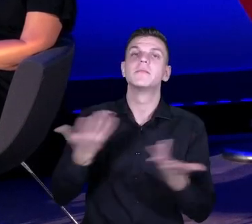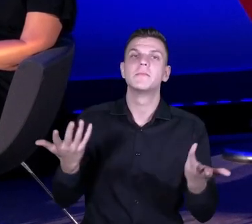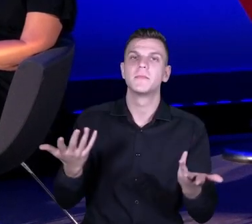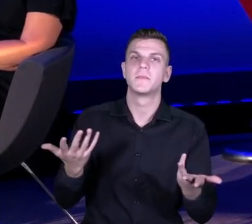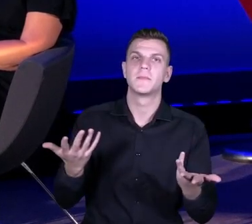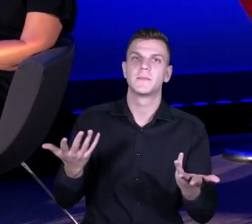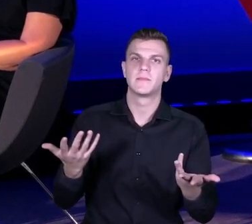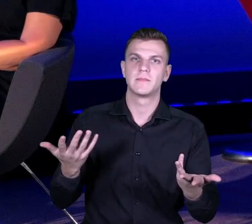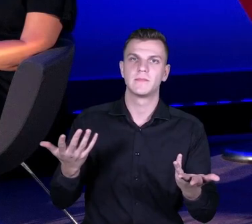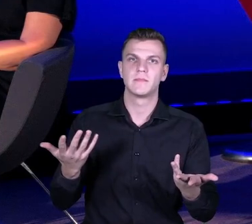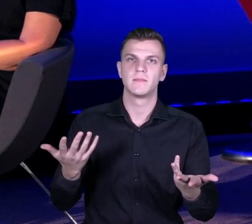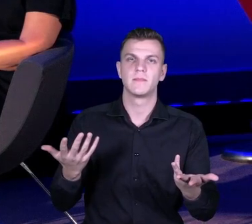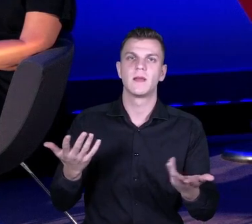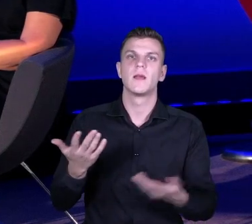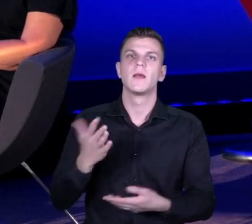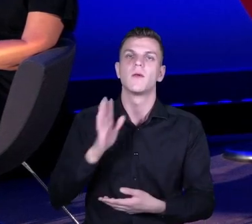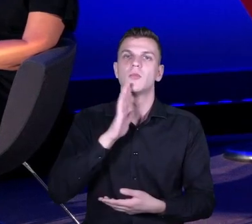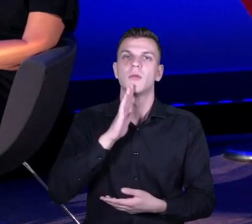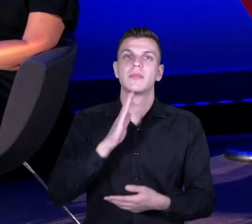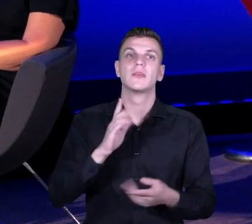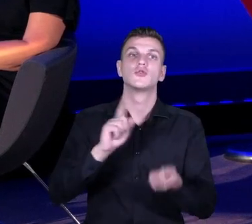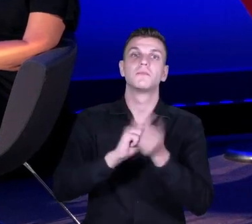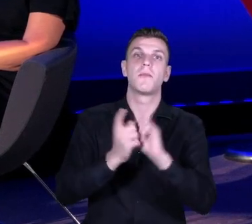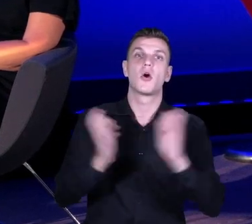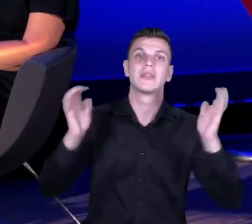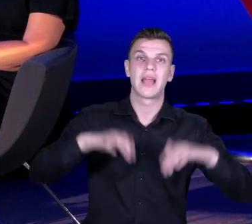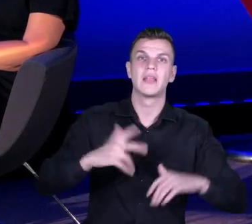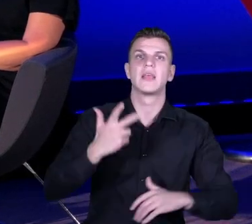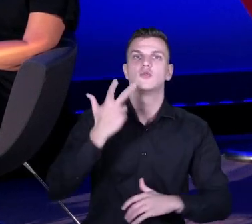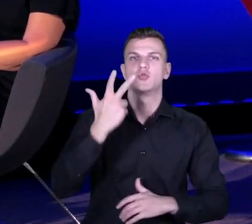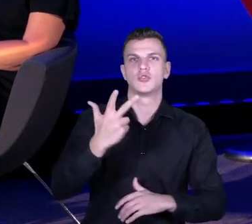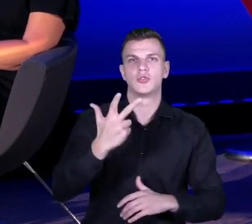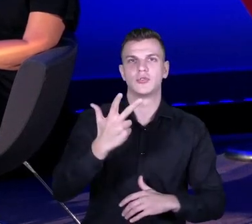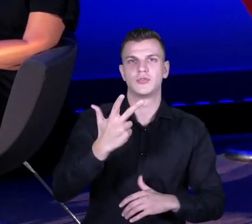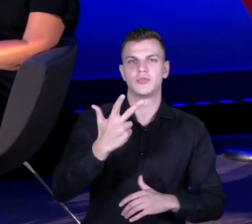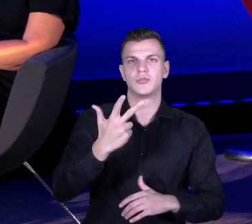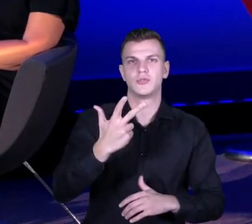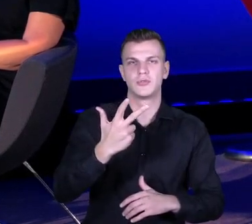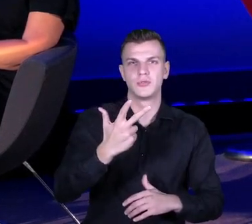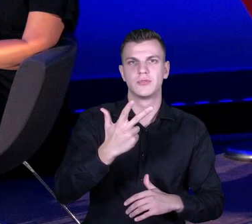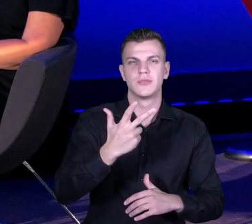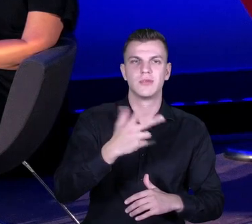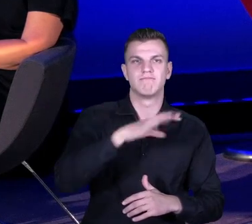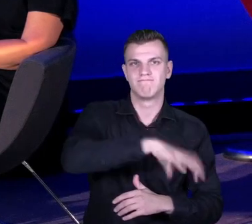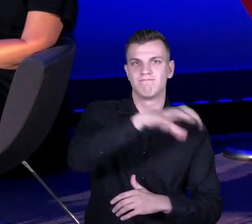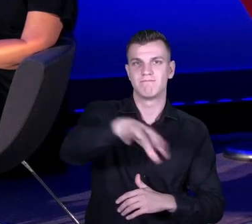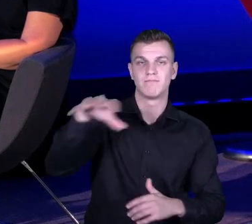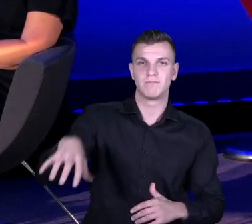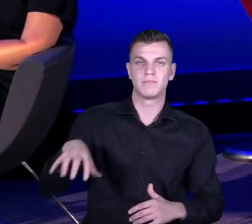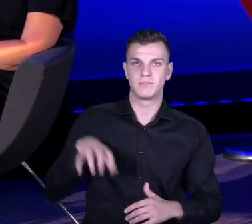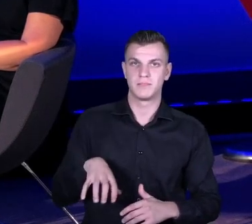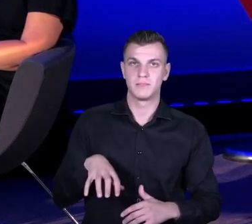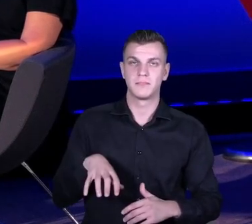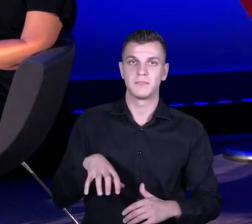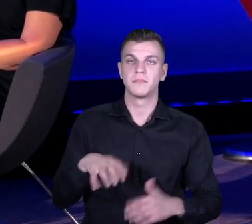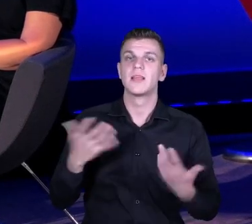takie trójstronne spotkanie zamiast wywiadówki ma zdecydowanie większą wartość niż opowiadanie o średnich i tak dalej. No okazało